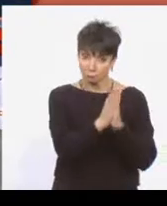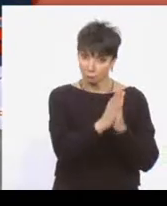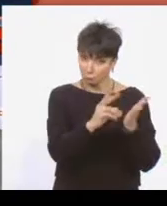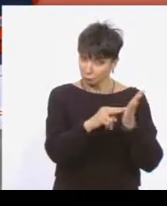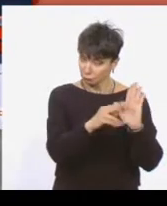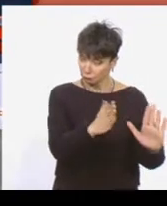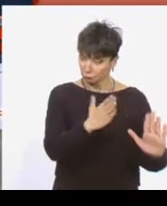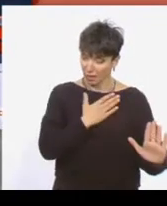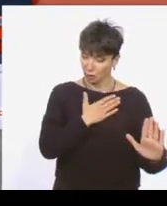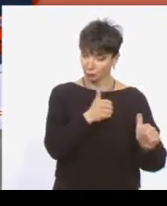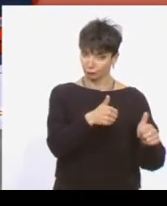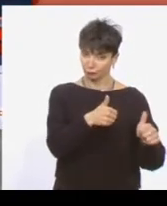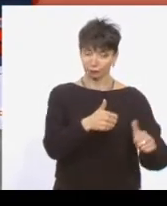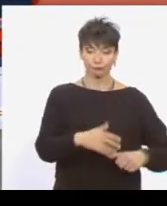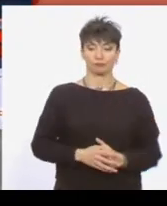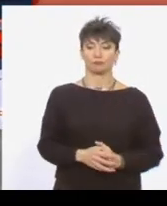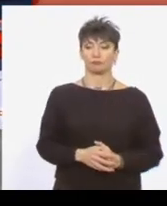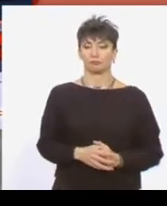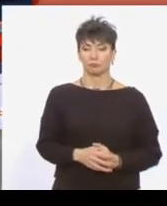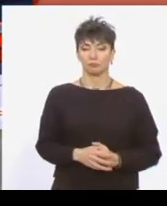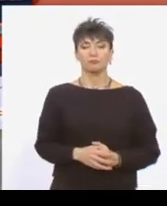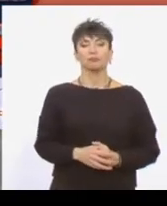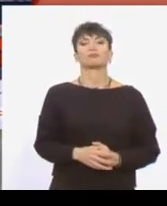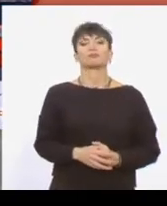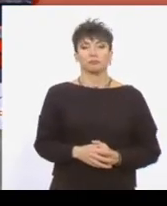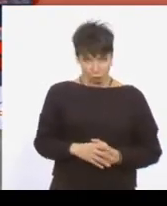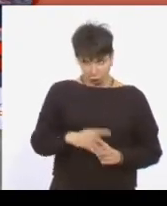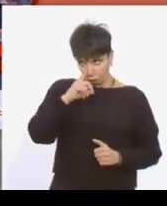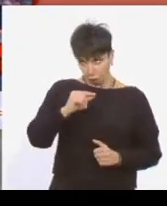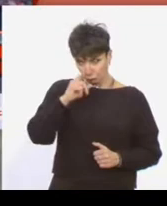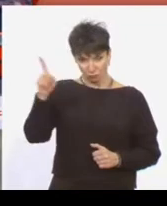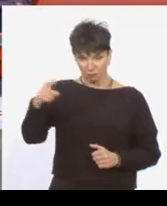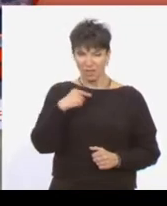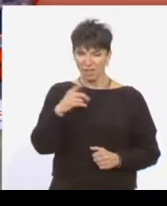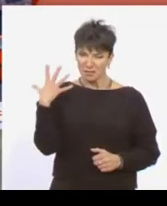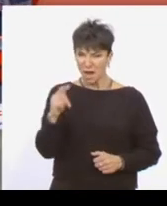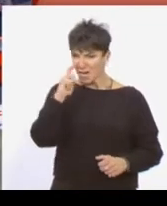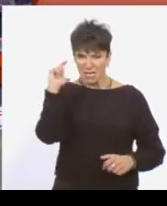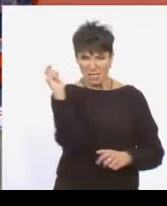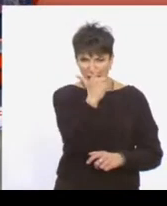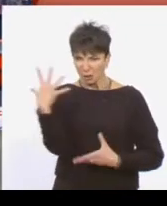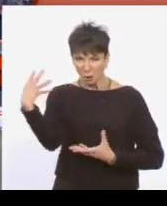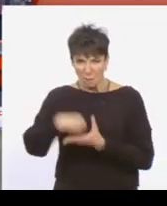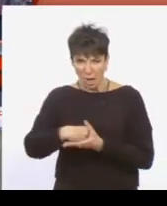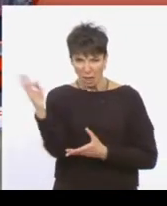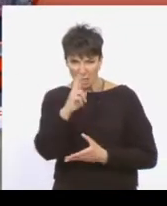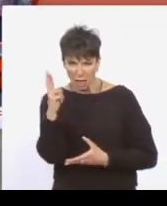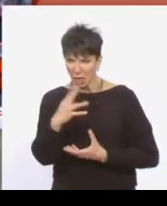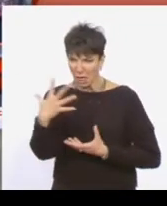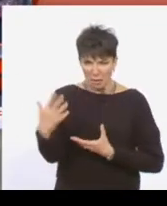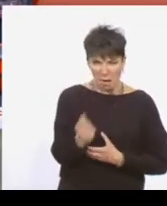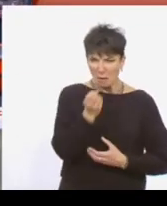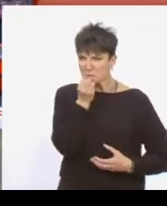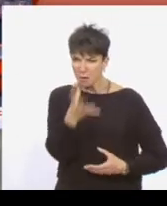Τώρα φόβοι για μαζικές διώξεις εκφράζονται στη Ρωσία μετά το ξέσπασμα του Πούττιν για προδότες και κατασκόπους μέσα στη χώρα του. Σύμφωνα με οι διεθνείμες